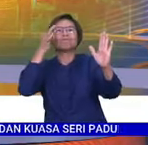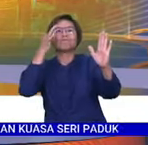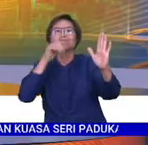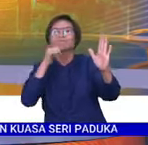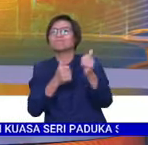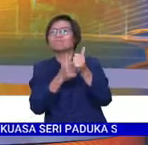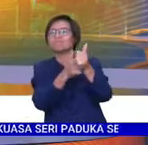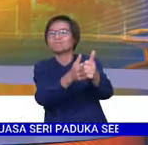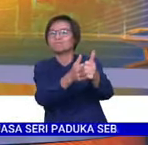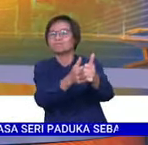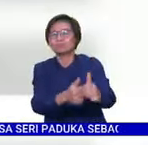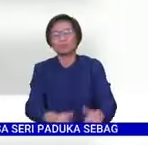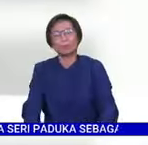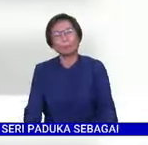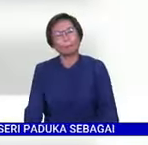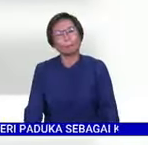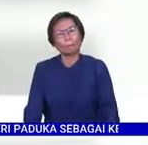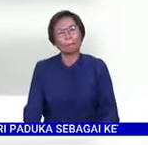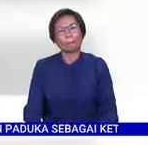Persekutuan.